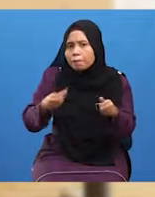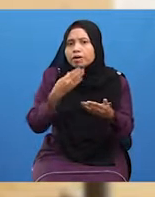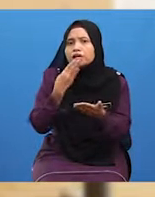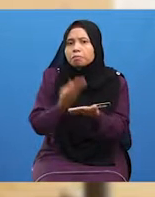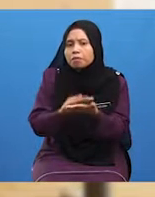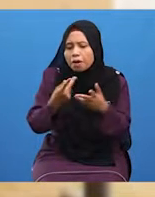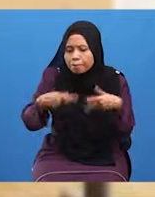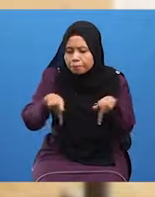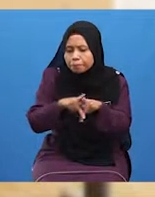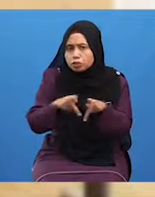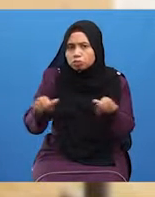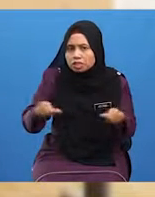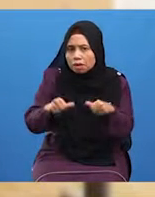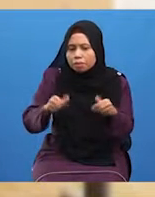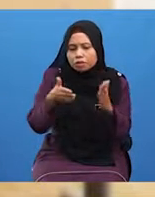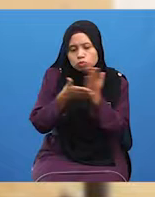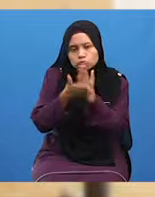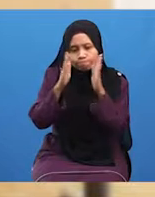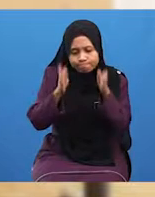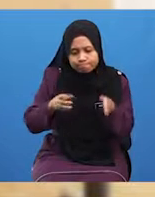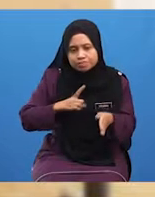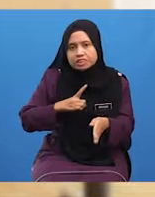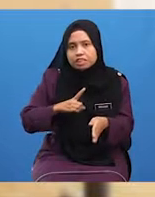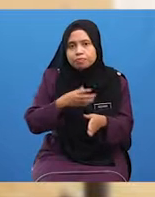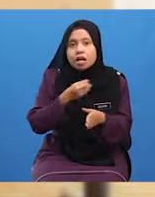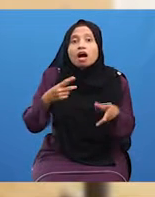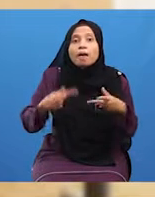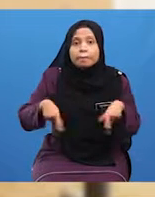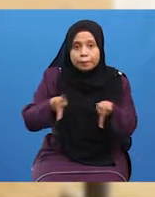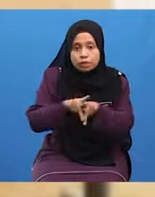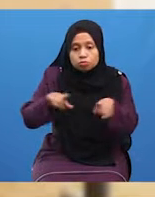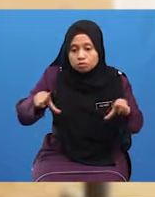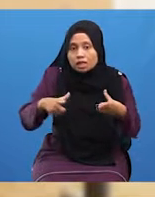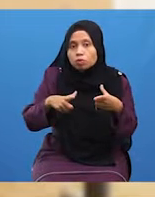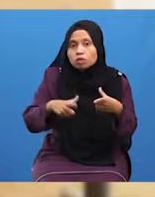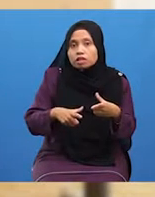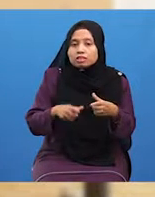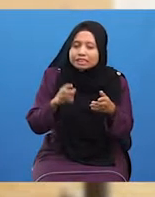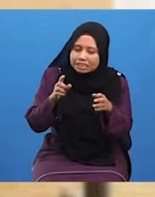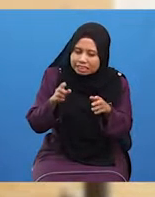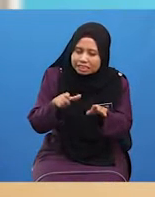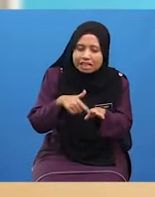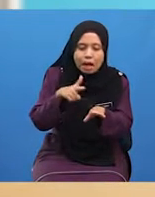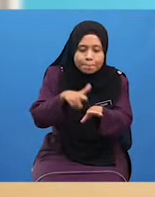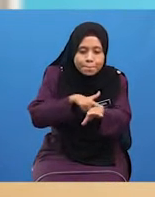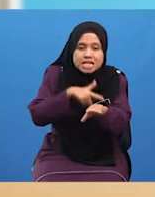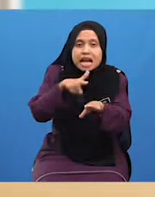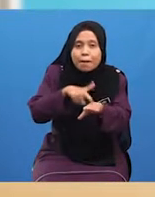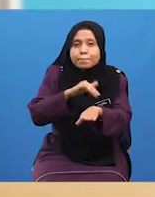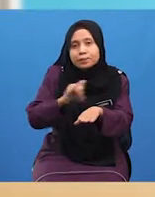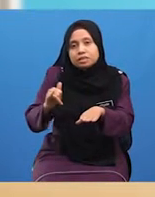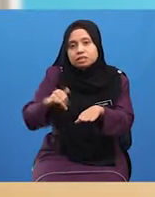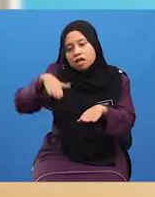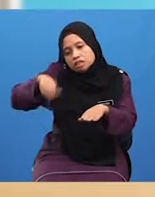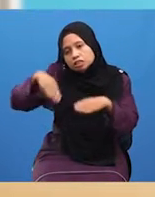Diamalkan Oleh Orang Islam Dan Perlu Dilakukan Berterusan Sebelum